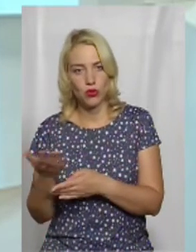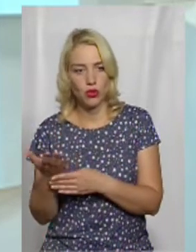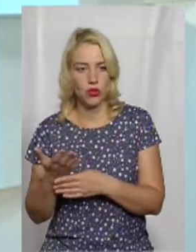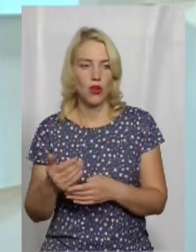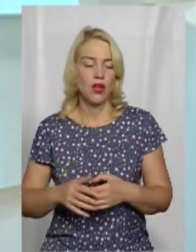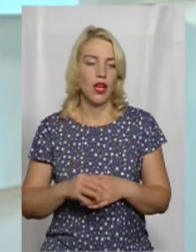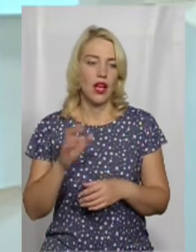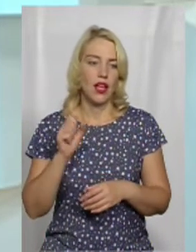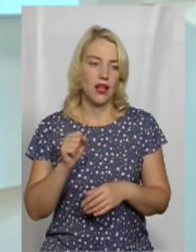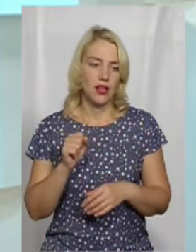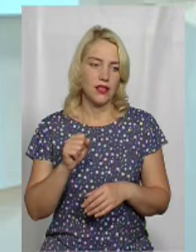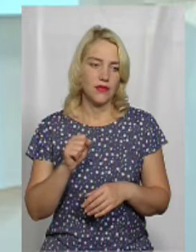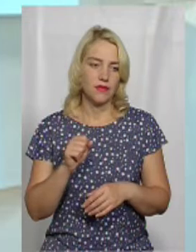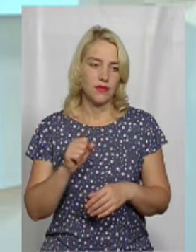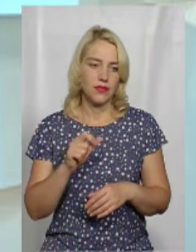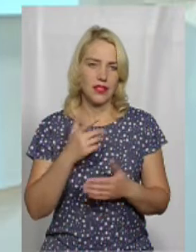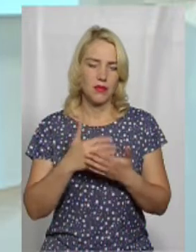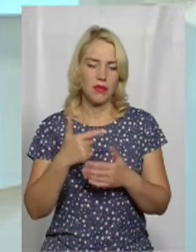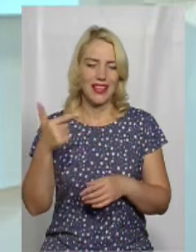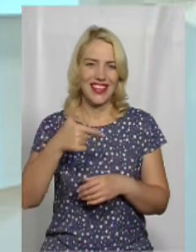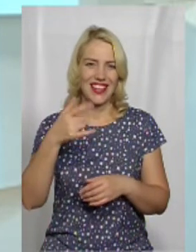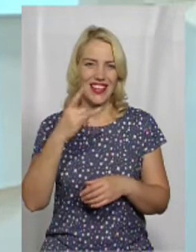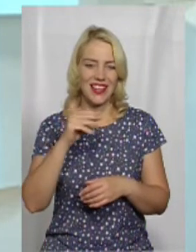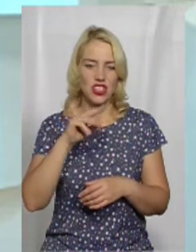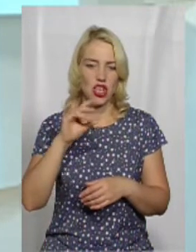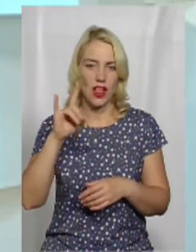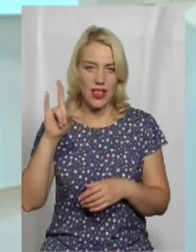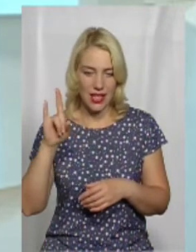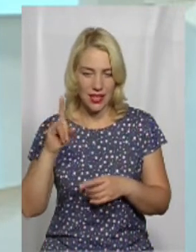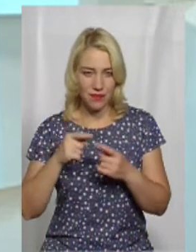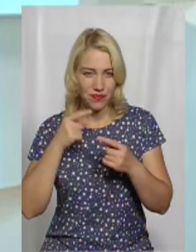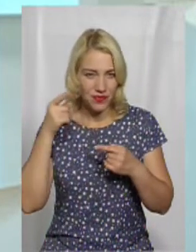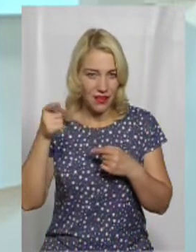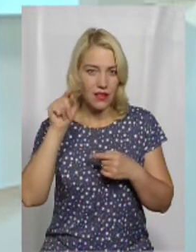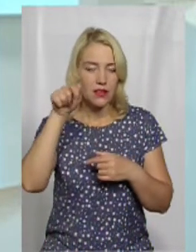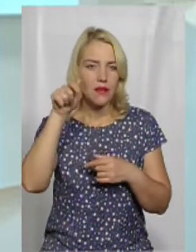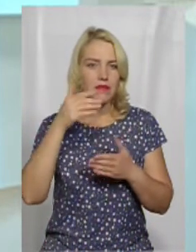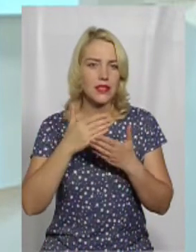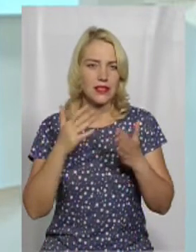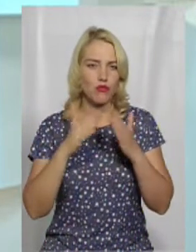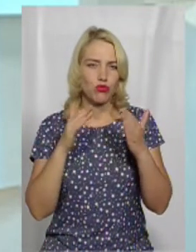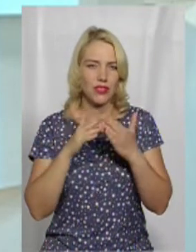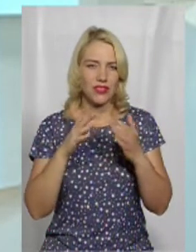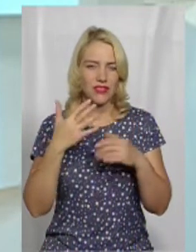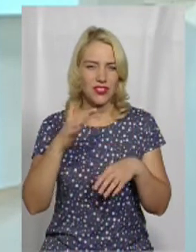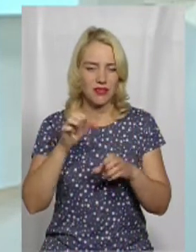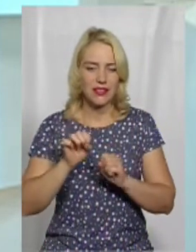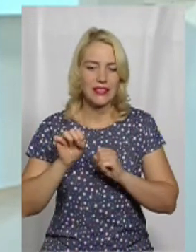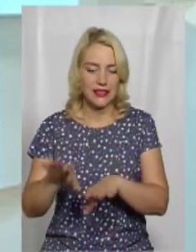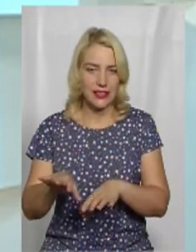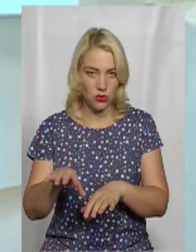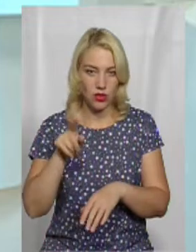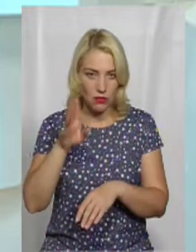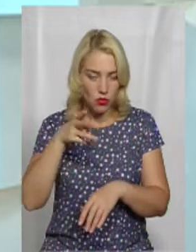знаю, такий після, це там за Гаричанами, наприклад, є закинуті будівлі, які ми будемо використовувати для деяких сцен. По всьому